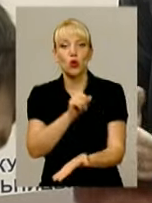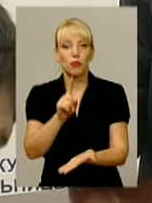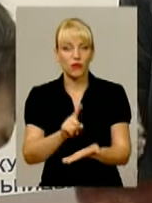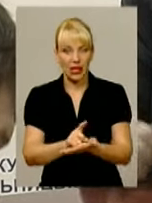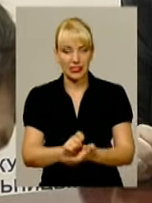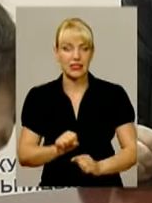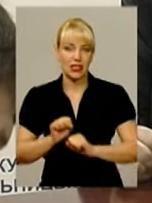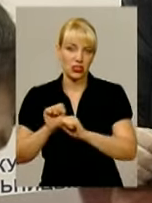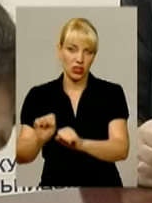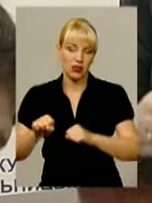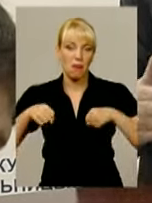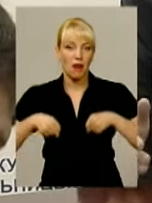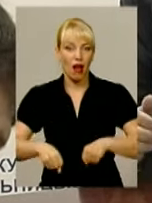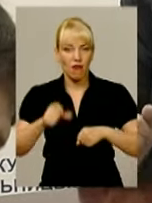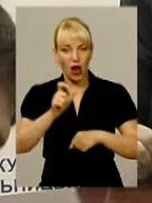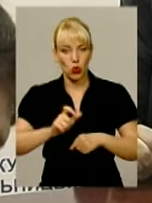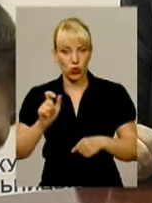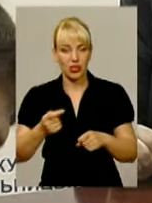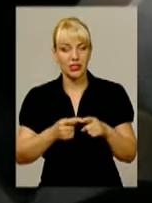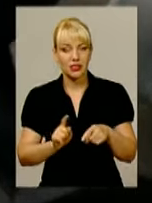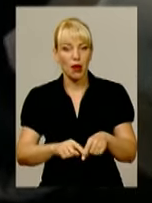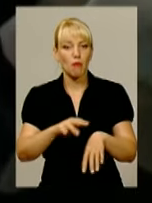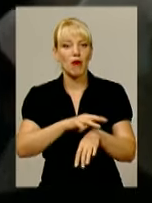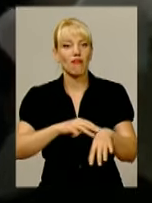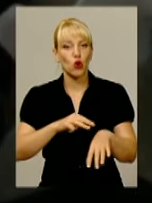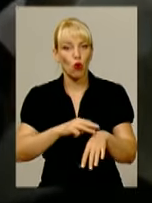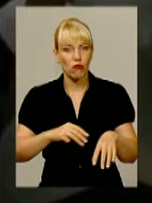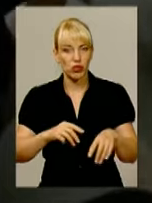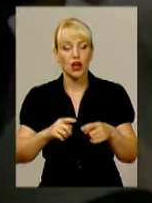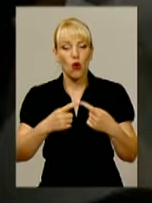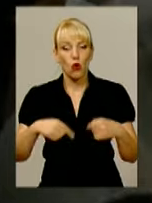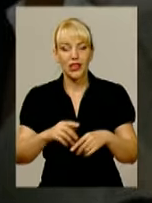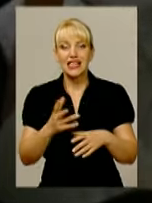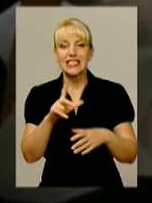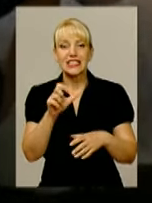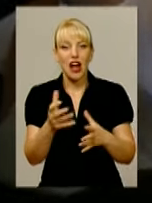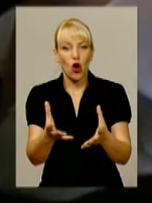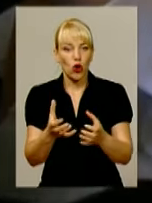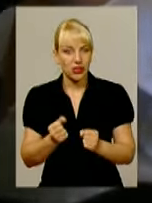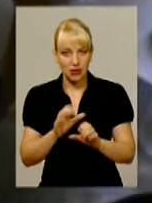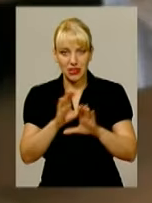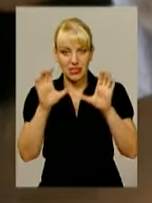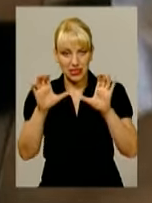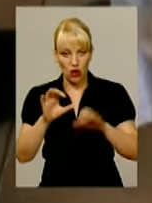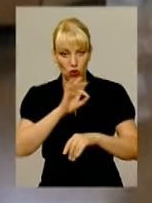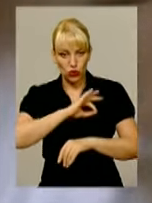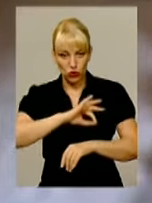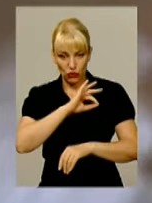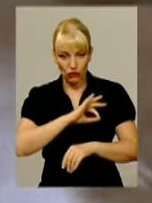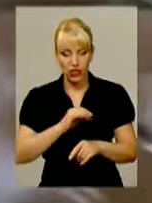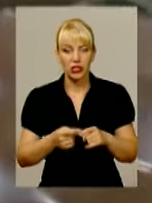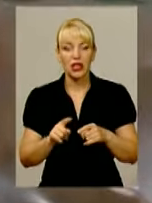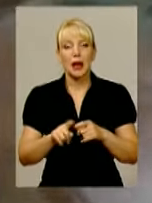захищати права людей, так звані правоохоронні органи. За отримання неправомірної вигоди цьогоріч були затримані і працівники